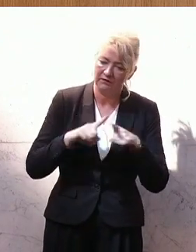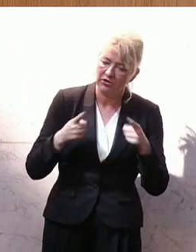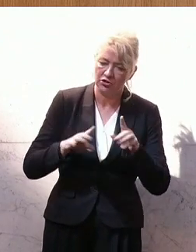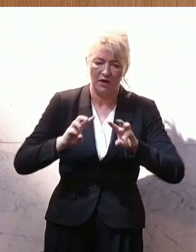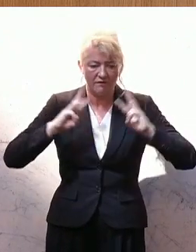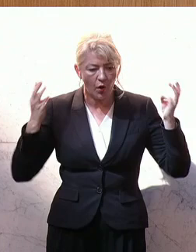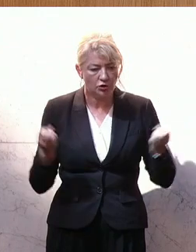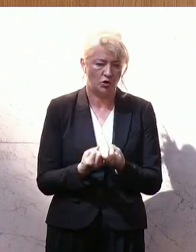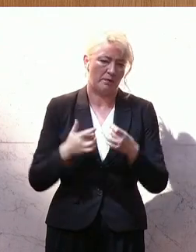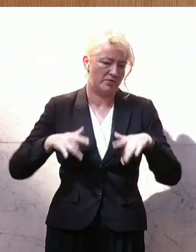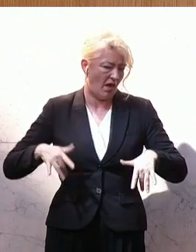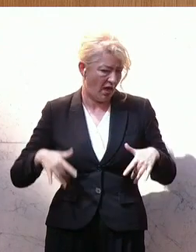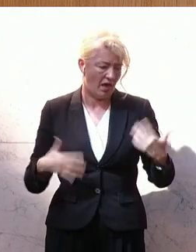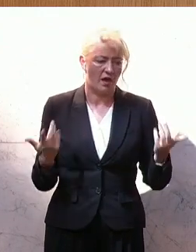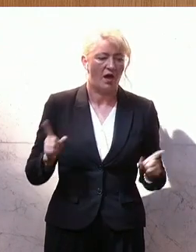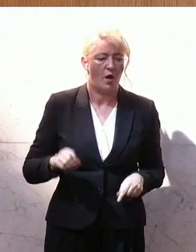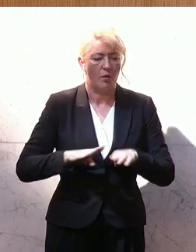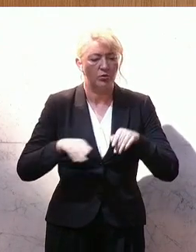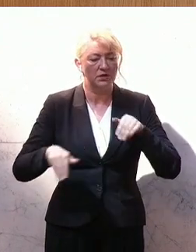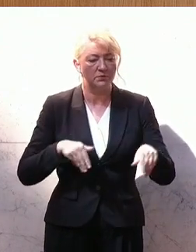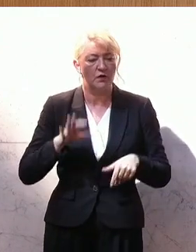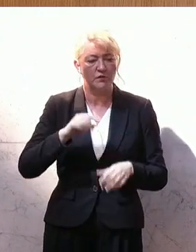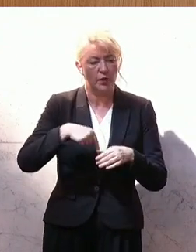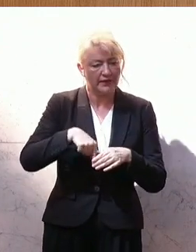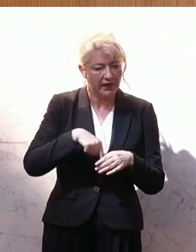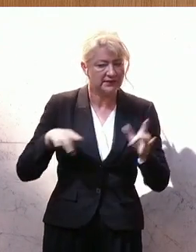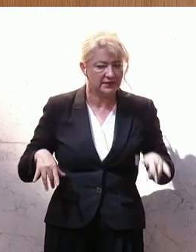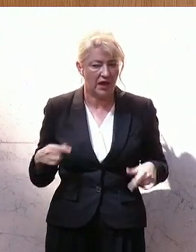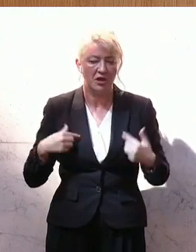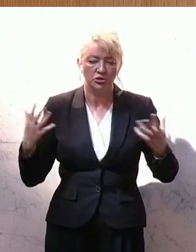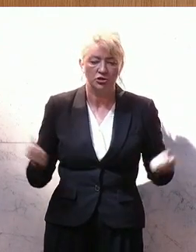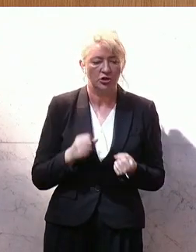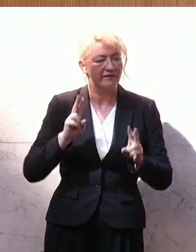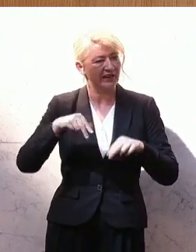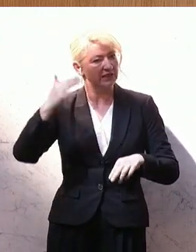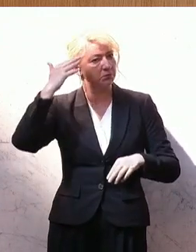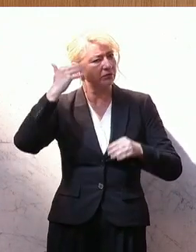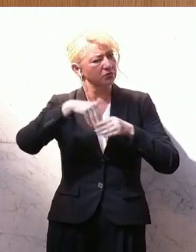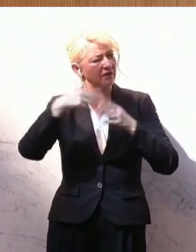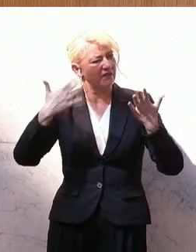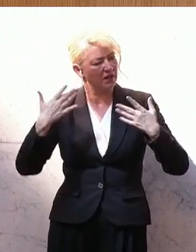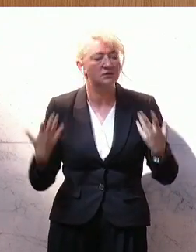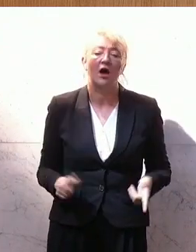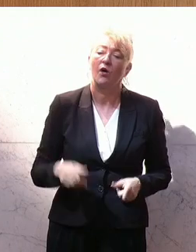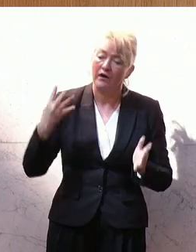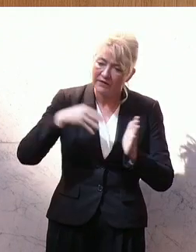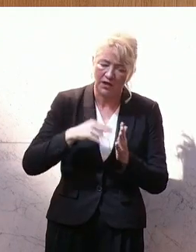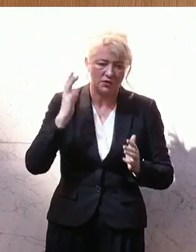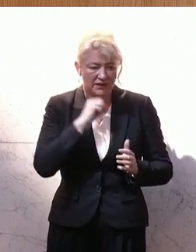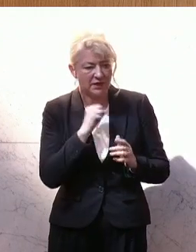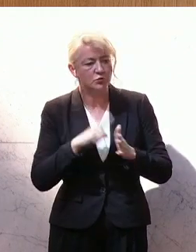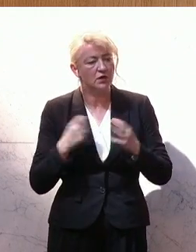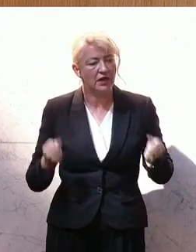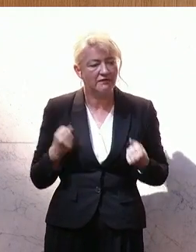Workshop-Formate, unter anderem mit dem Bundesministerium für Inneres, schaffen Rechtsbewusstsein. 4.000 Extremismus- und